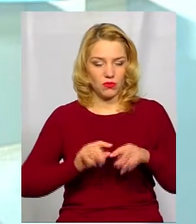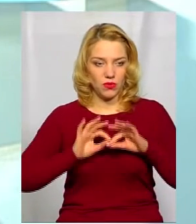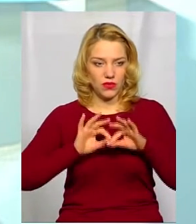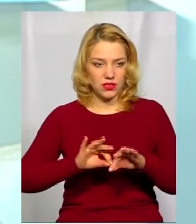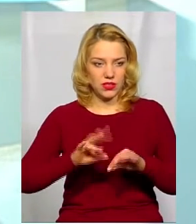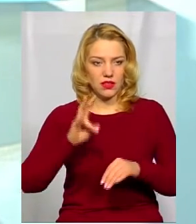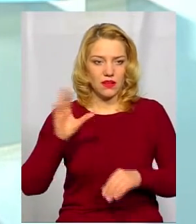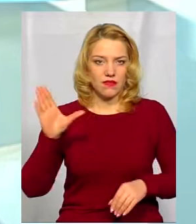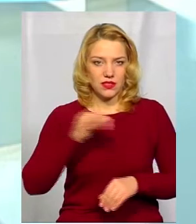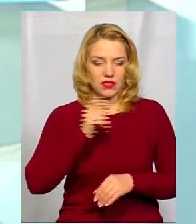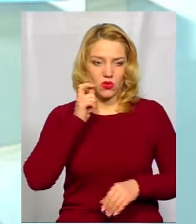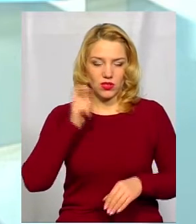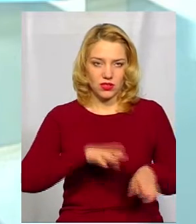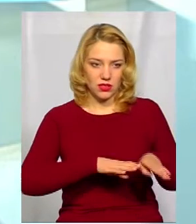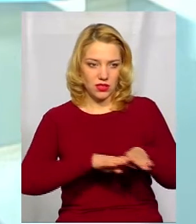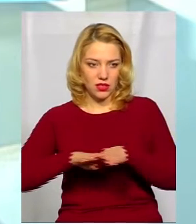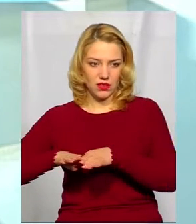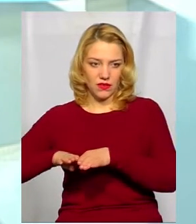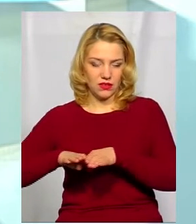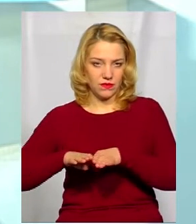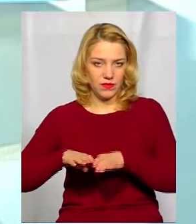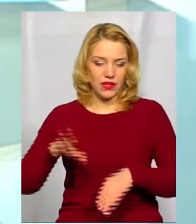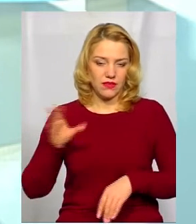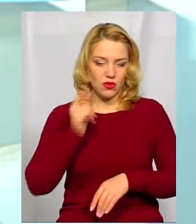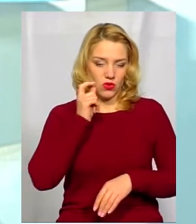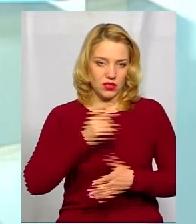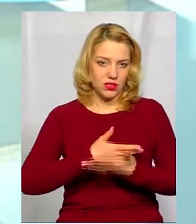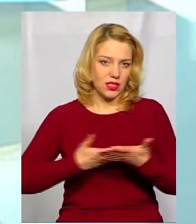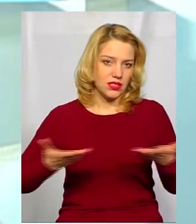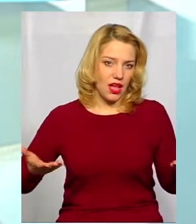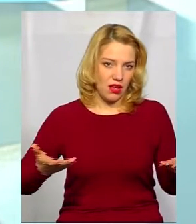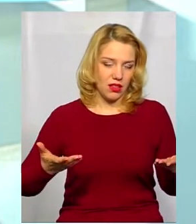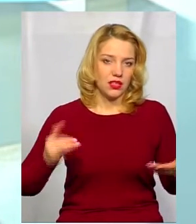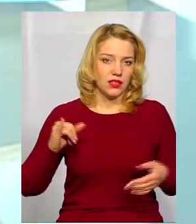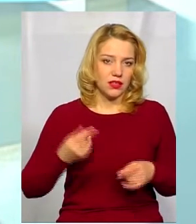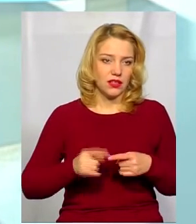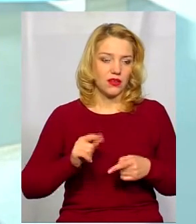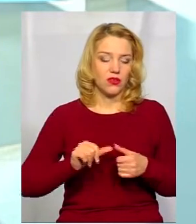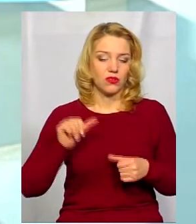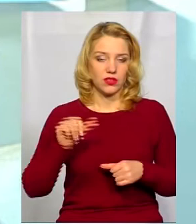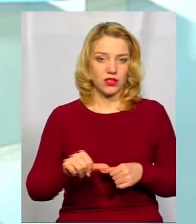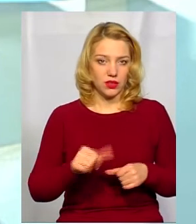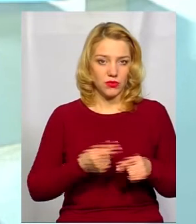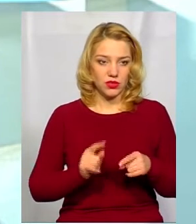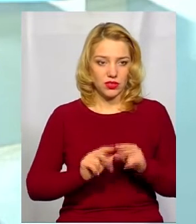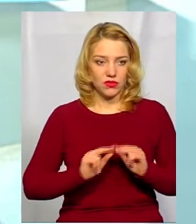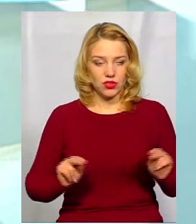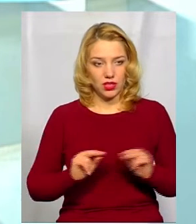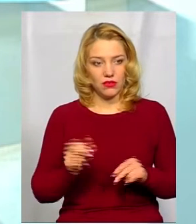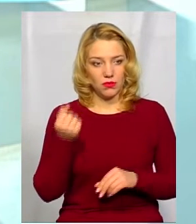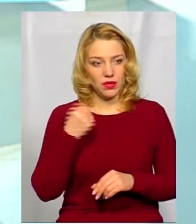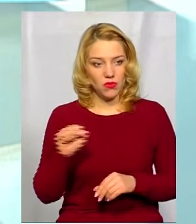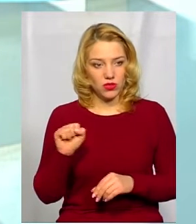на всеукраїнський рівень, на всеукраїнський загал. І тому, крім цих вчителів